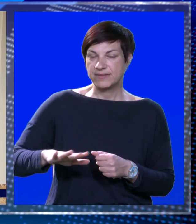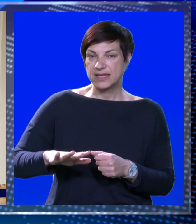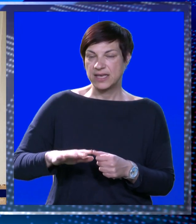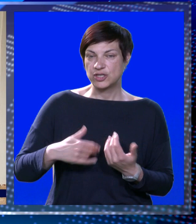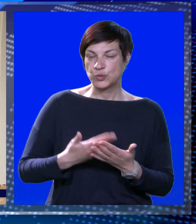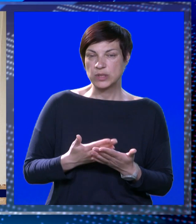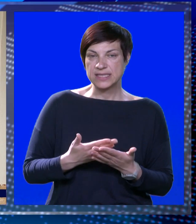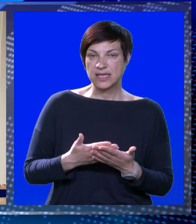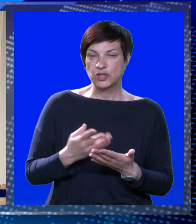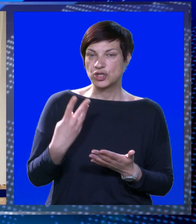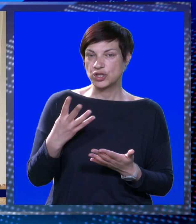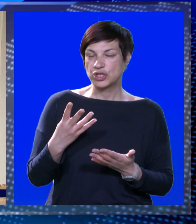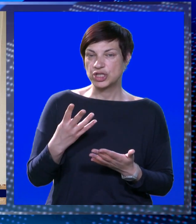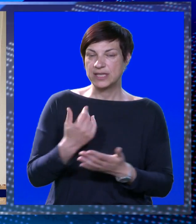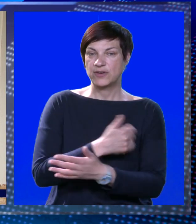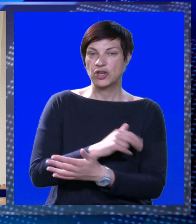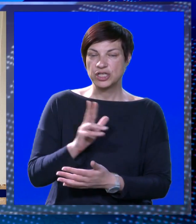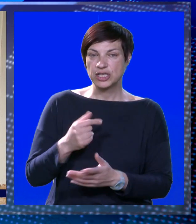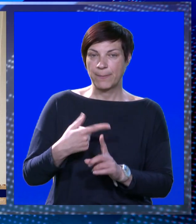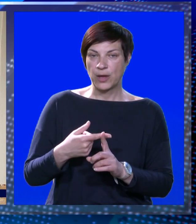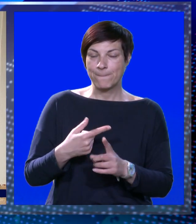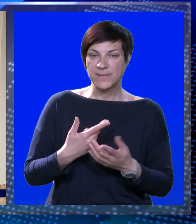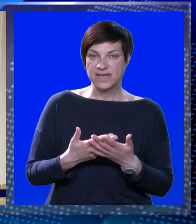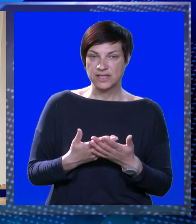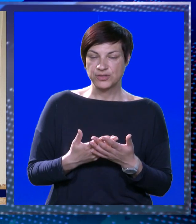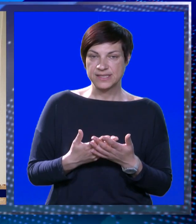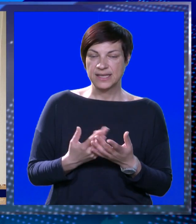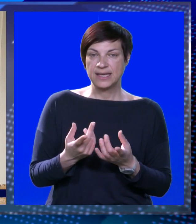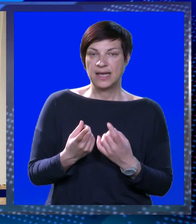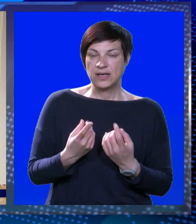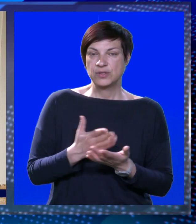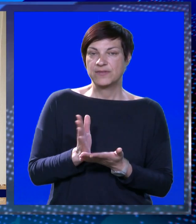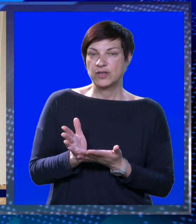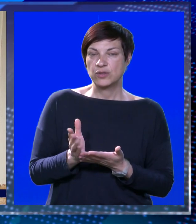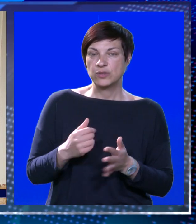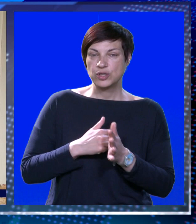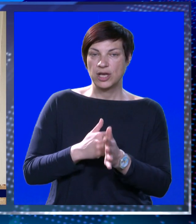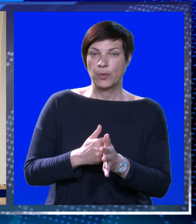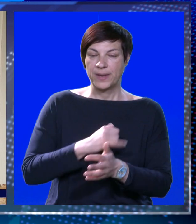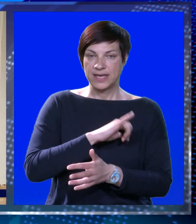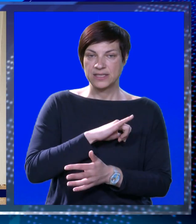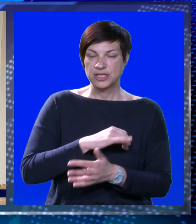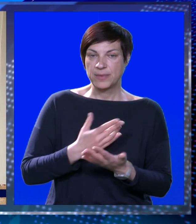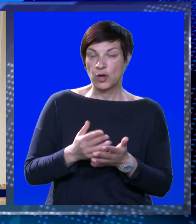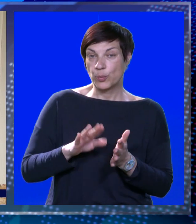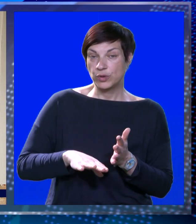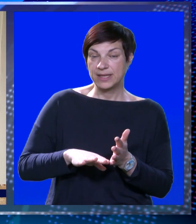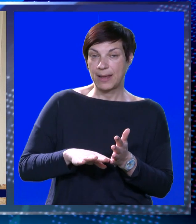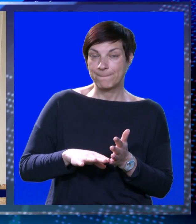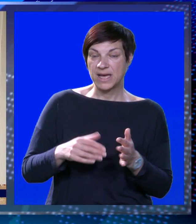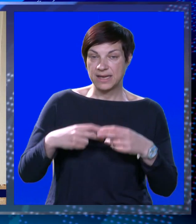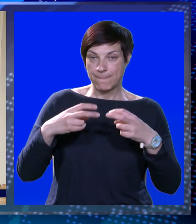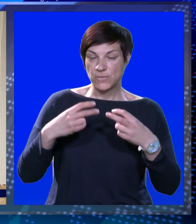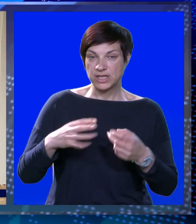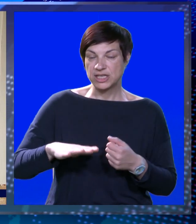vrtićkog uzrasta, baš zato što četverogodišnjaci imaju prednost, ali u svakom slučaju ćemo pratiti interes ako bude manje